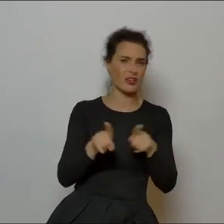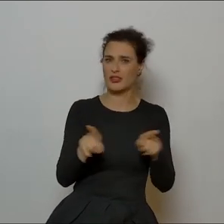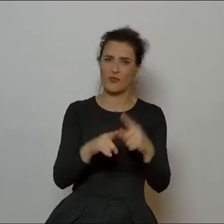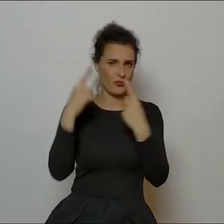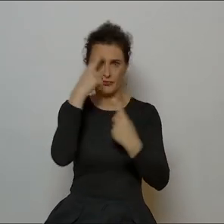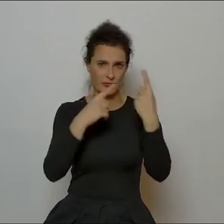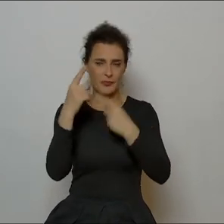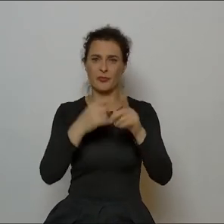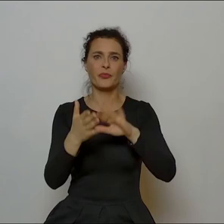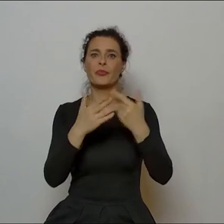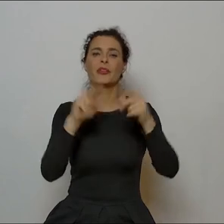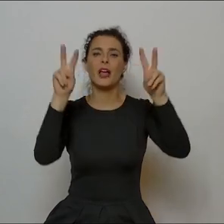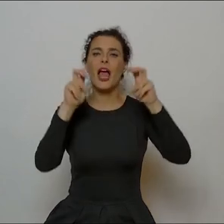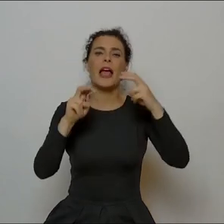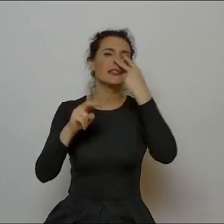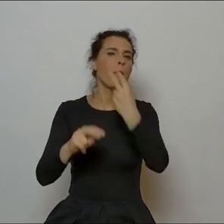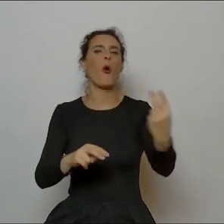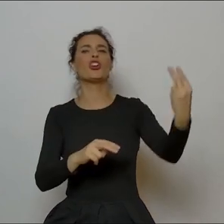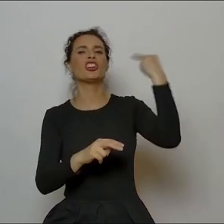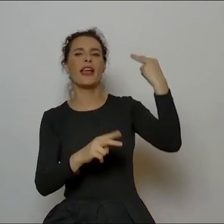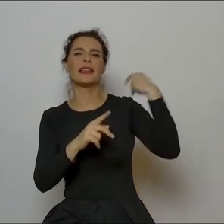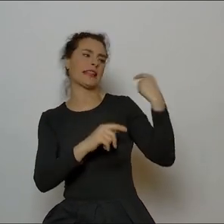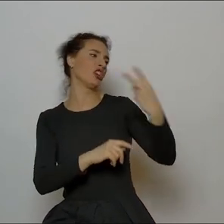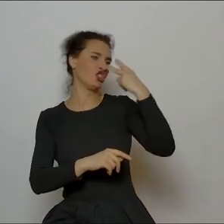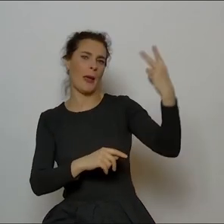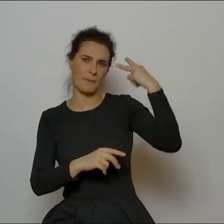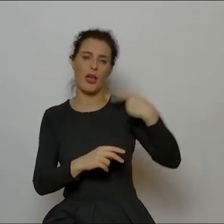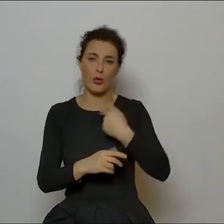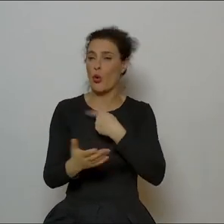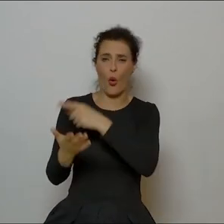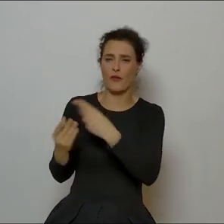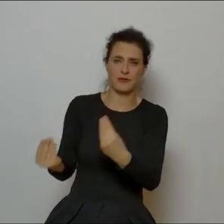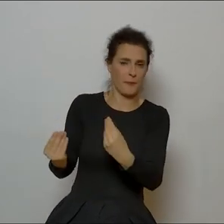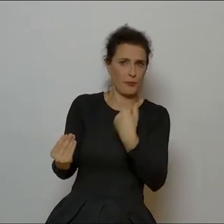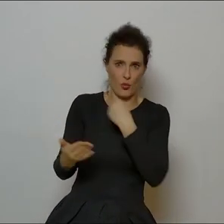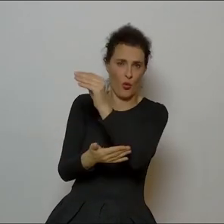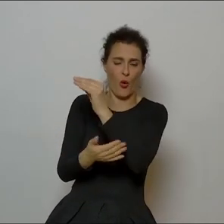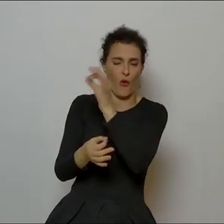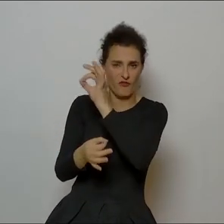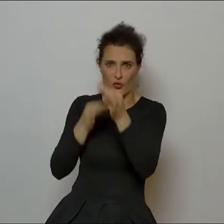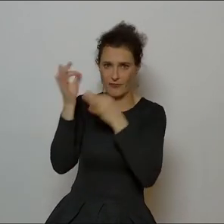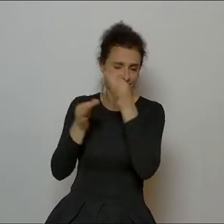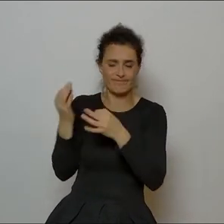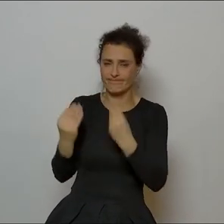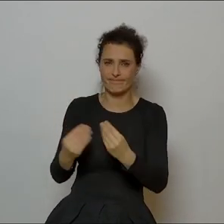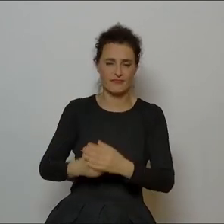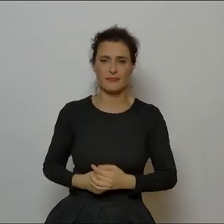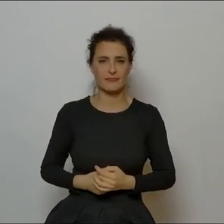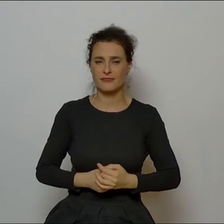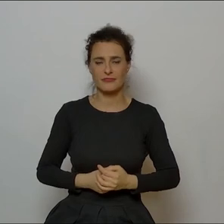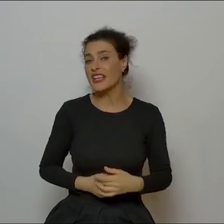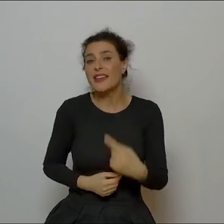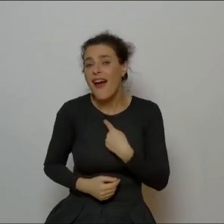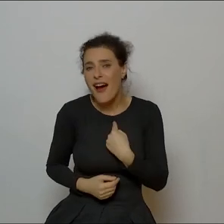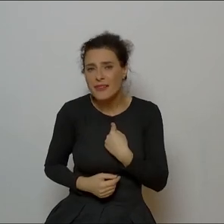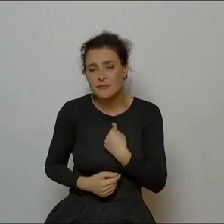chociażby w utworze Spojrzenia za siebie z Terla de Flora, kapitalnie to ujął, poujmował, nie daje szans na to,